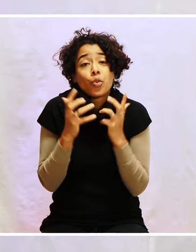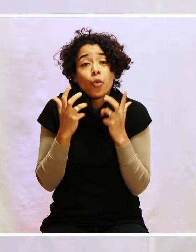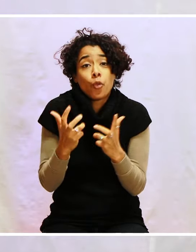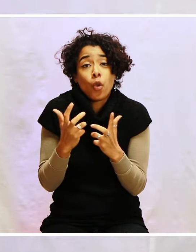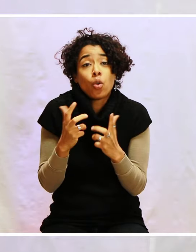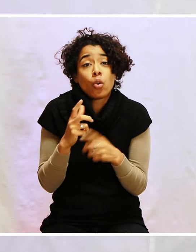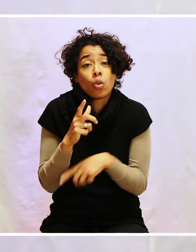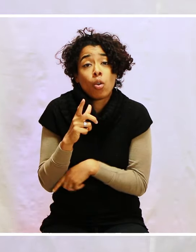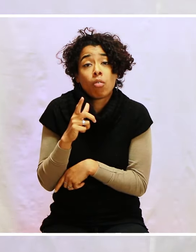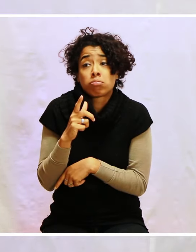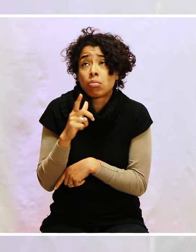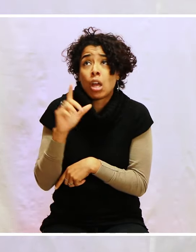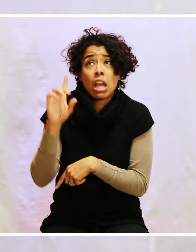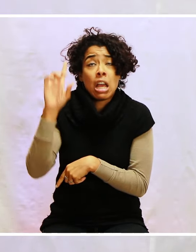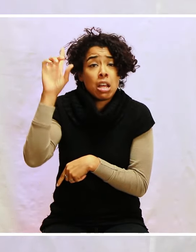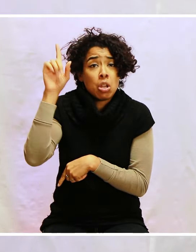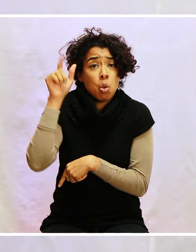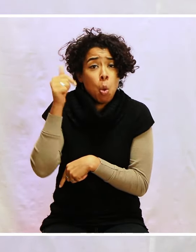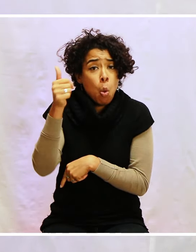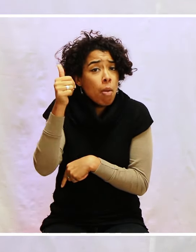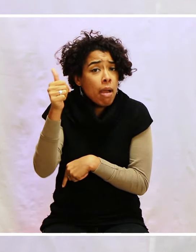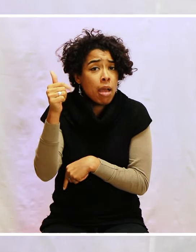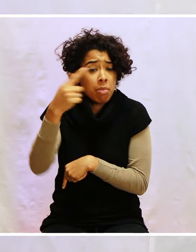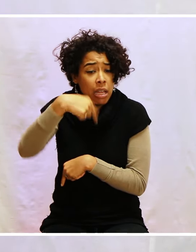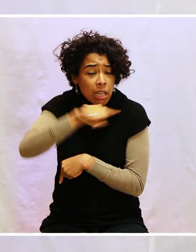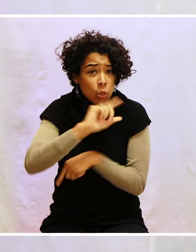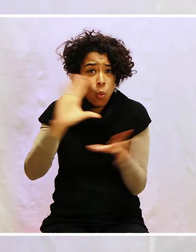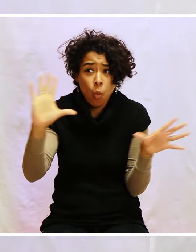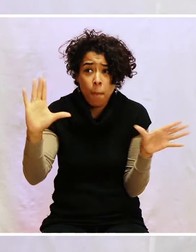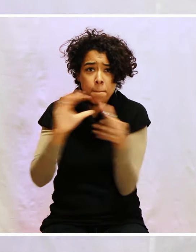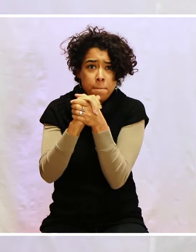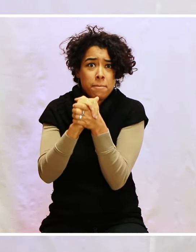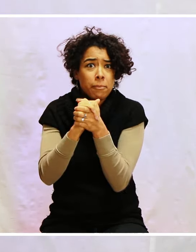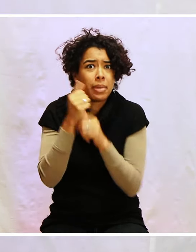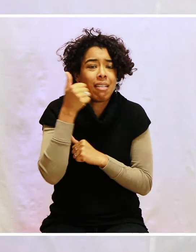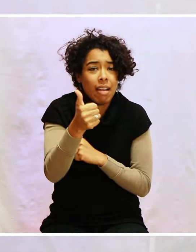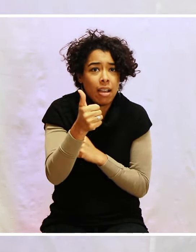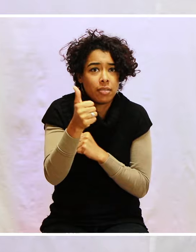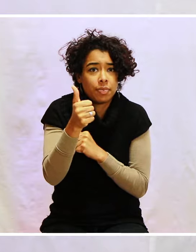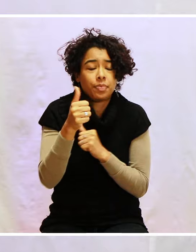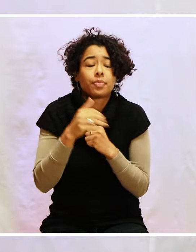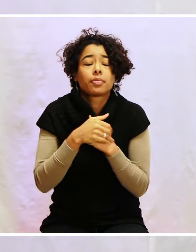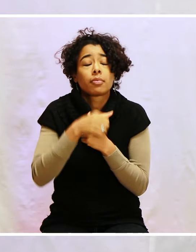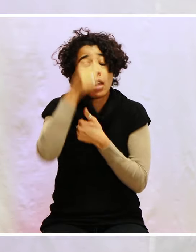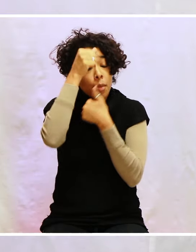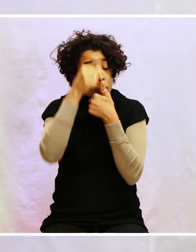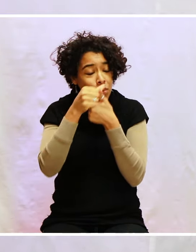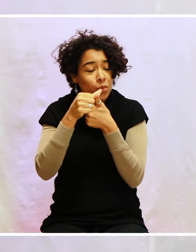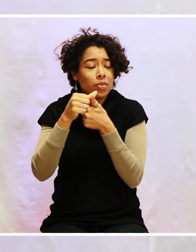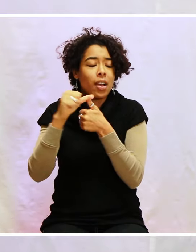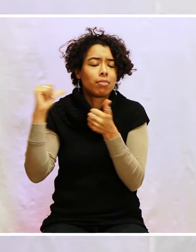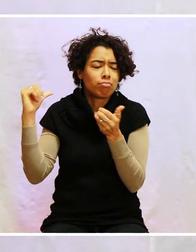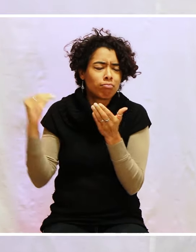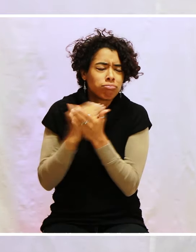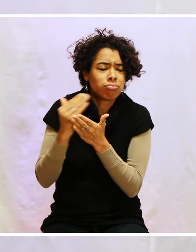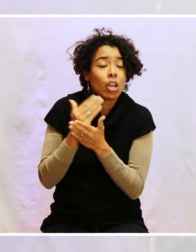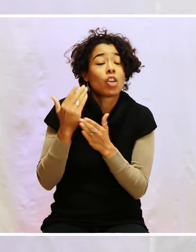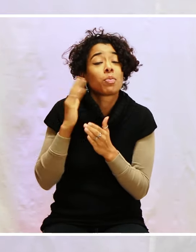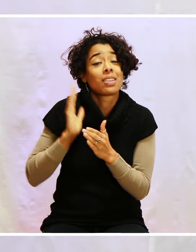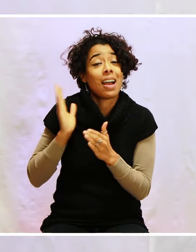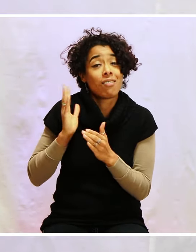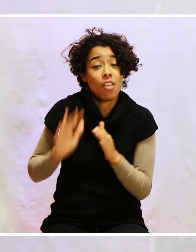avec lui. On voit ça tout au long des Écritures. Moi, je me rappelle que dans mon parcours d'enfant,